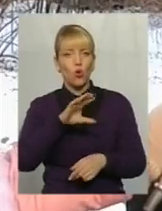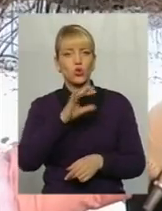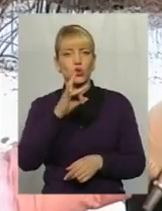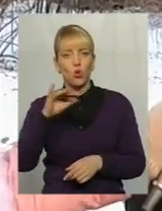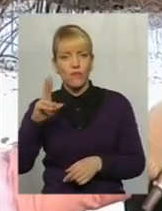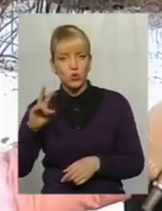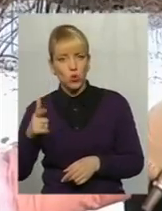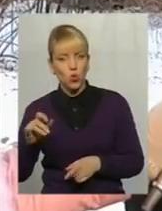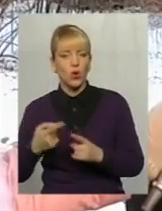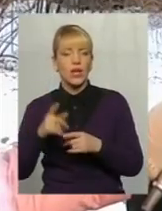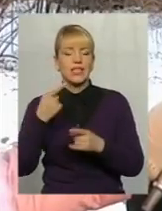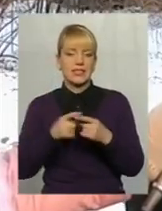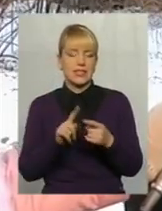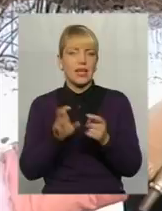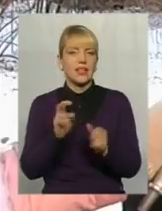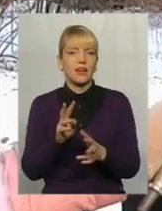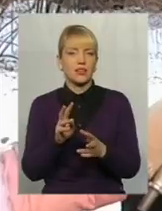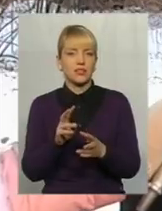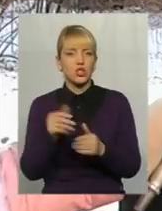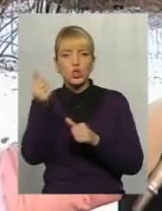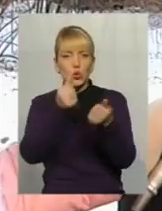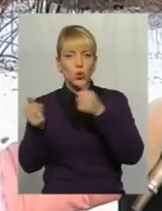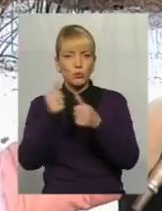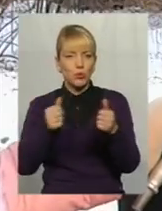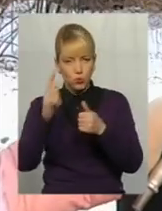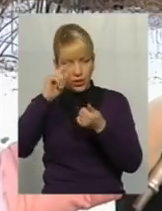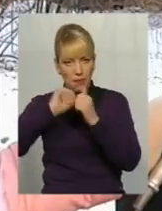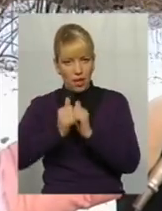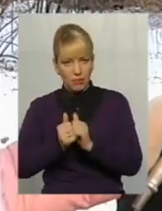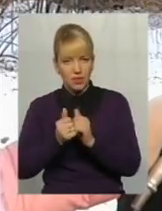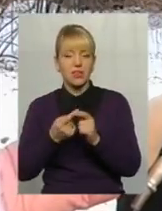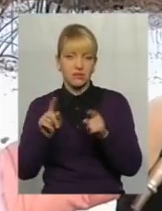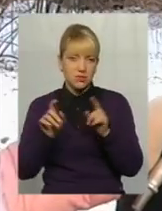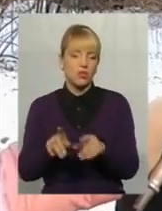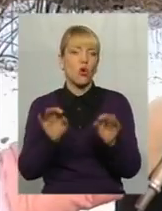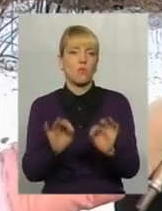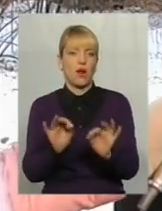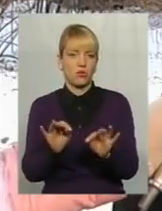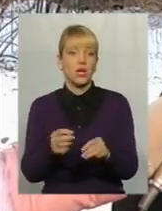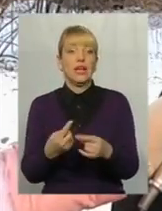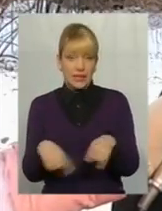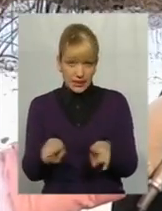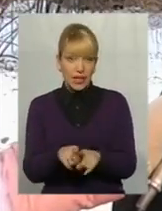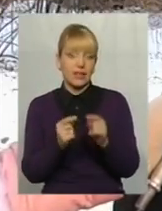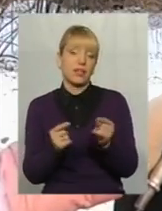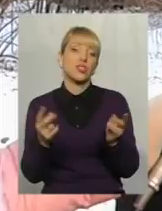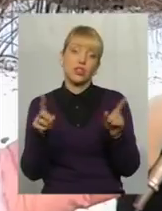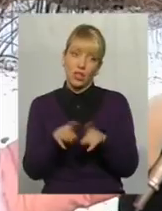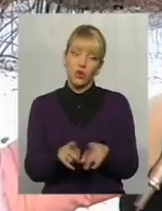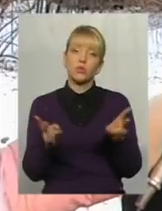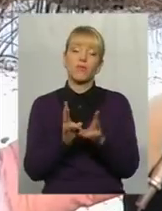і скульптурний власникаючи пам'ятник, це нормально. І отакі речі також повинні